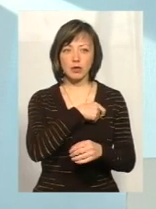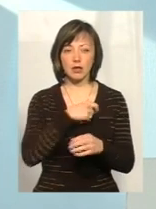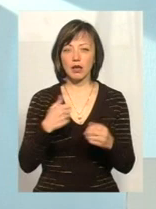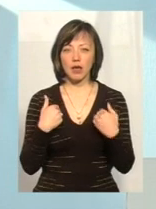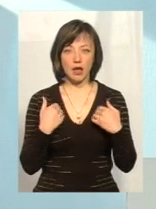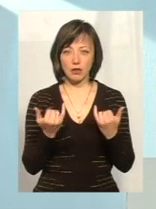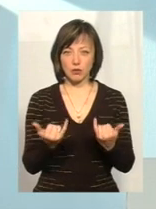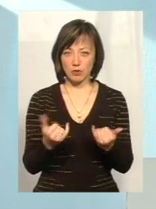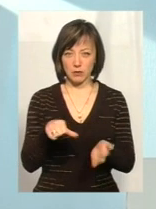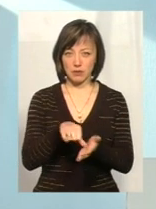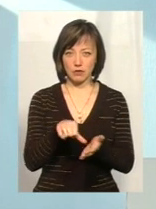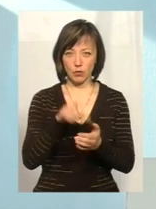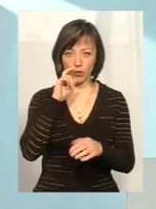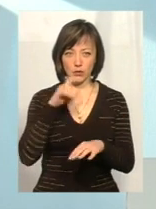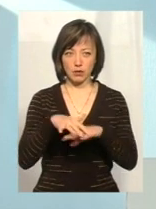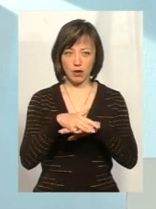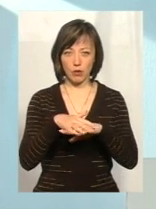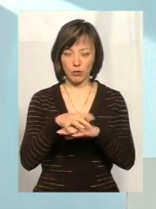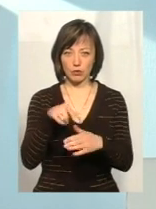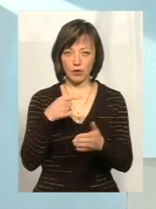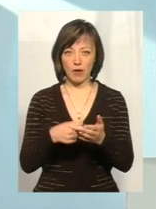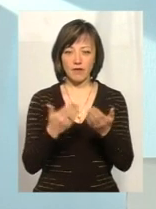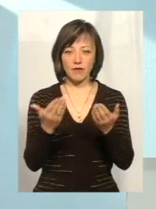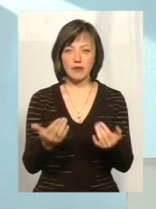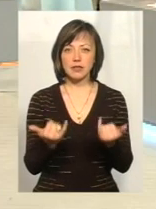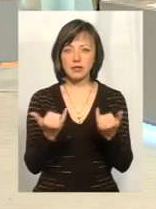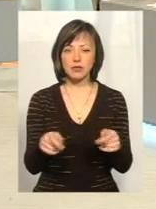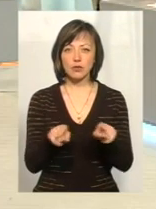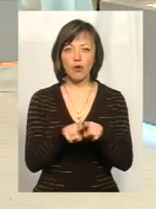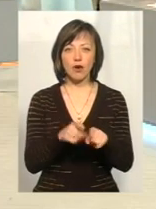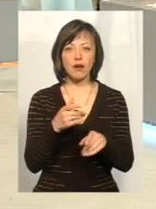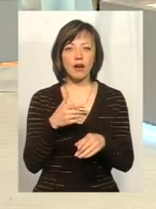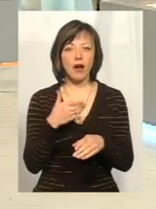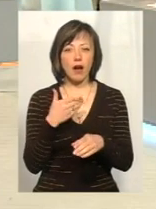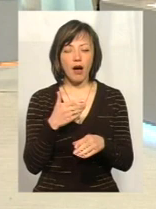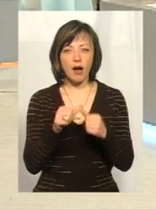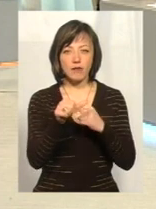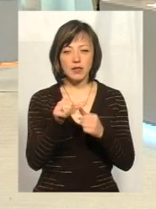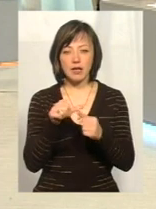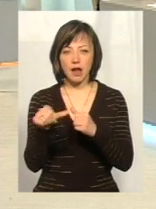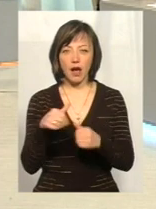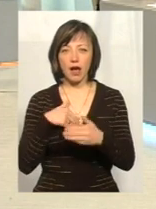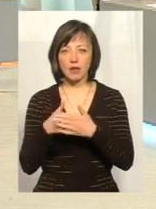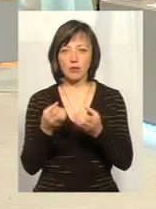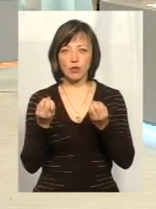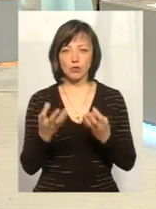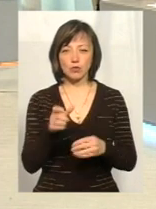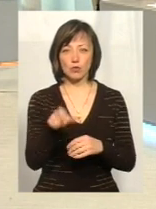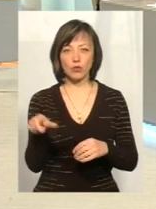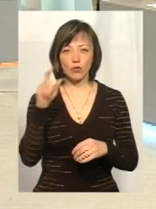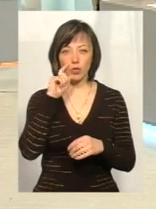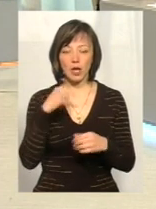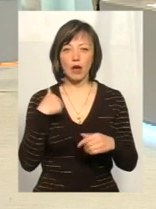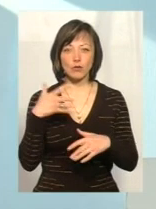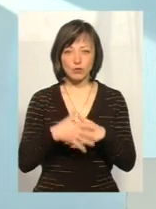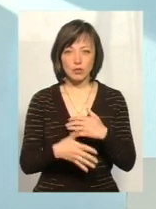а я не є сьогодні представником українського народу, що ви настільки сьогодні виділяєте активних людей і від людей, які просто в Україні.